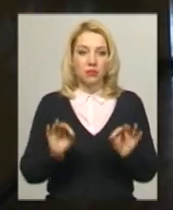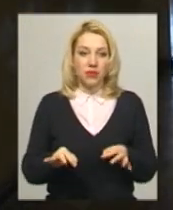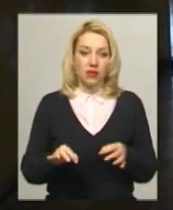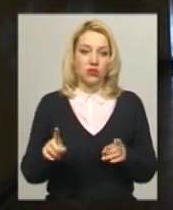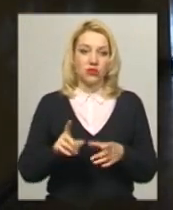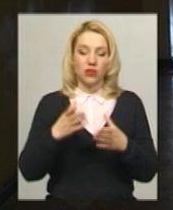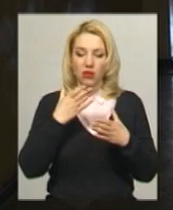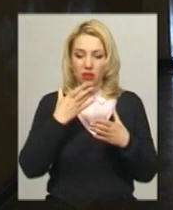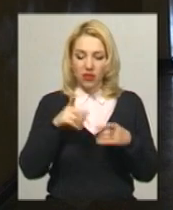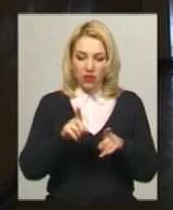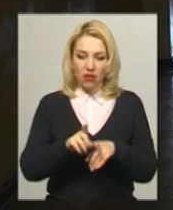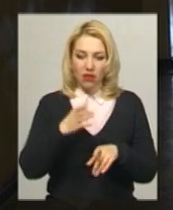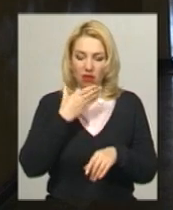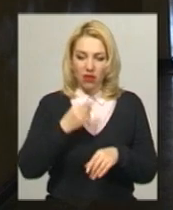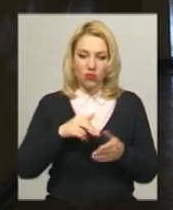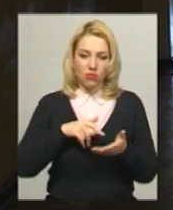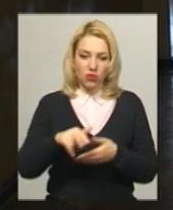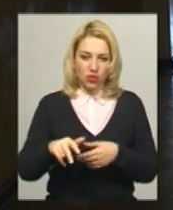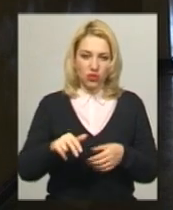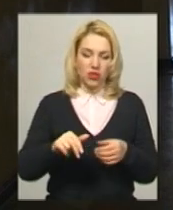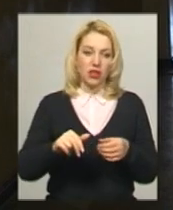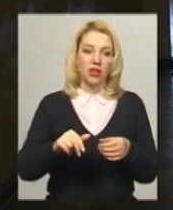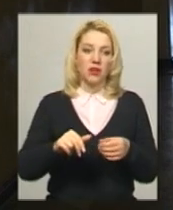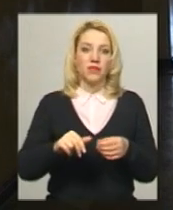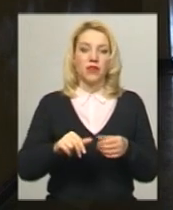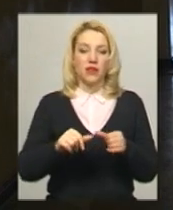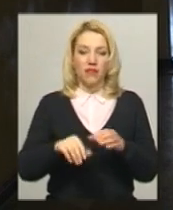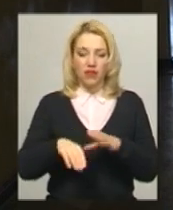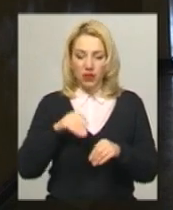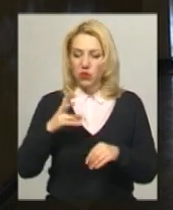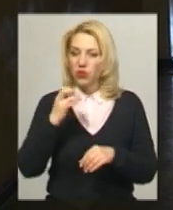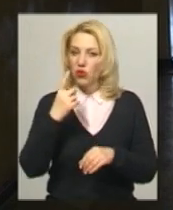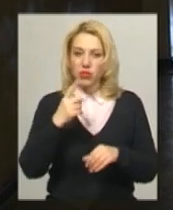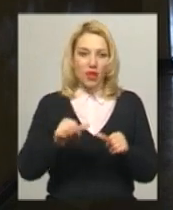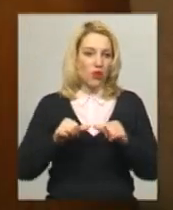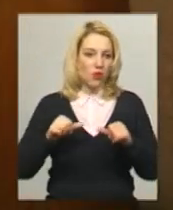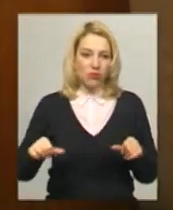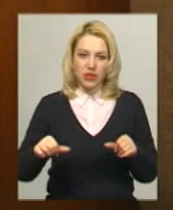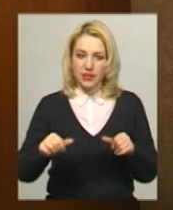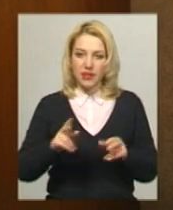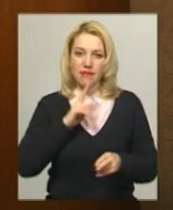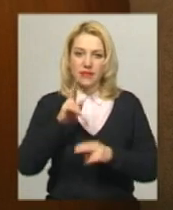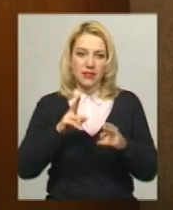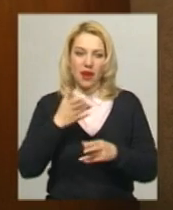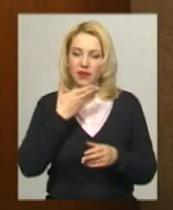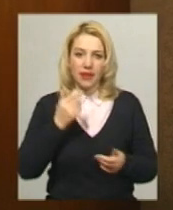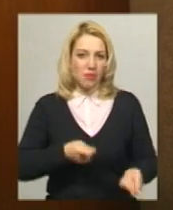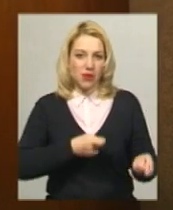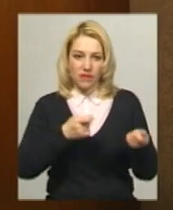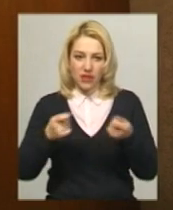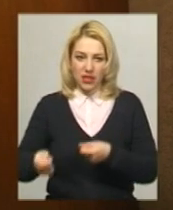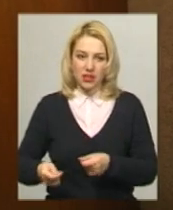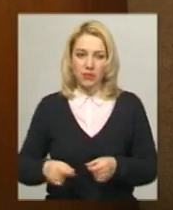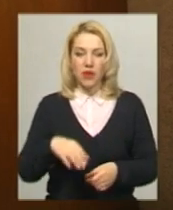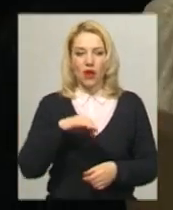гарні вибори, що ні одна комісія собою і не привезла скарг. Тобто розгляду скарг не було. За прогнозом Марини Олійник, ОВК